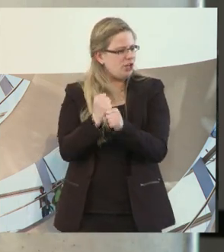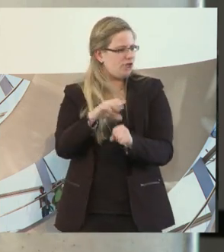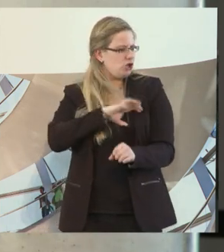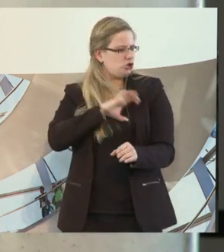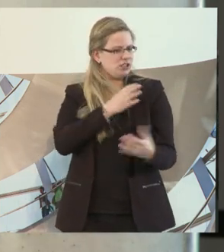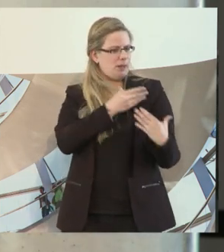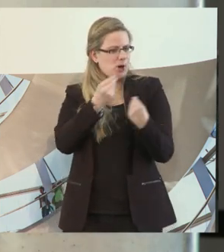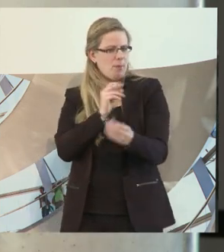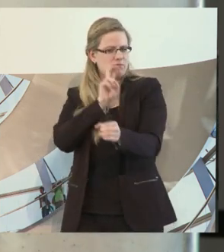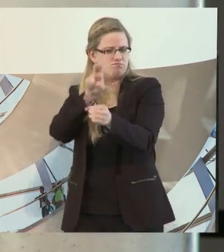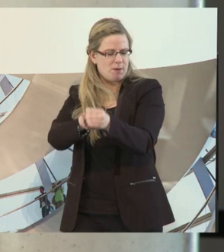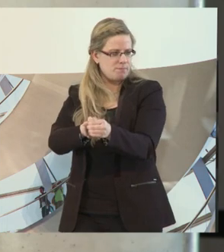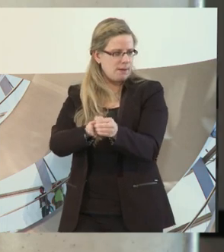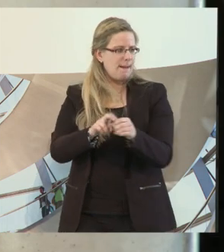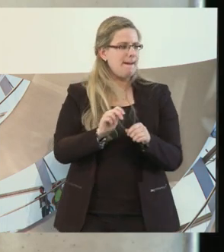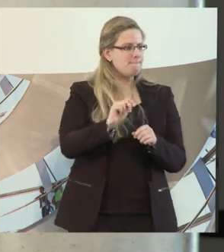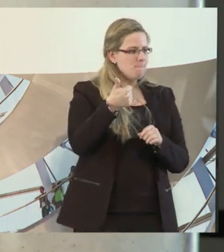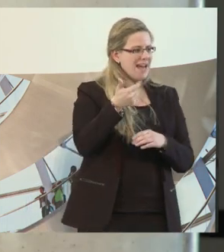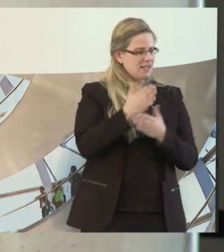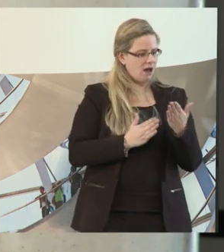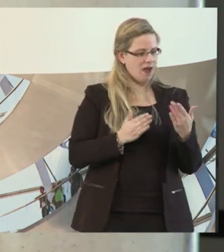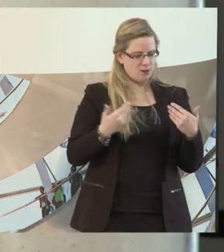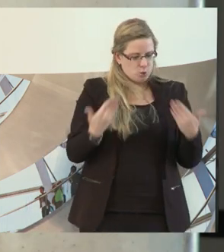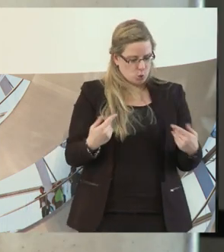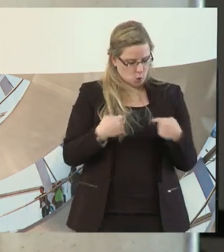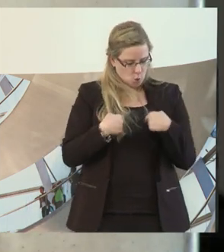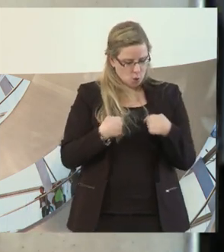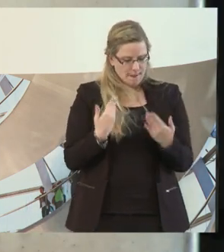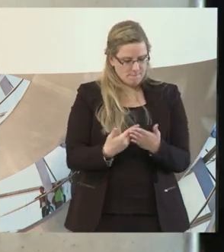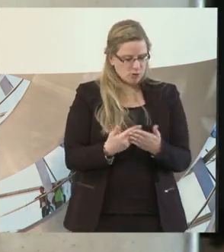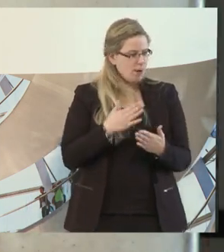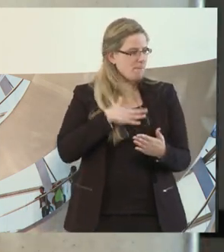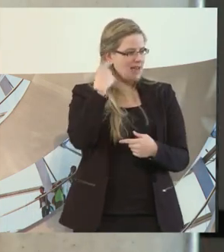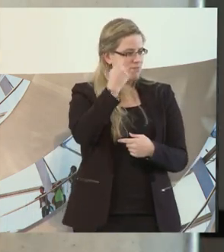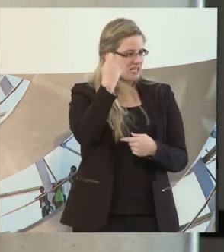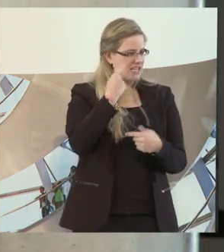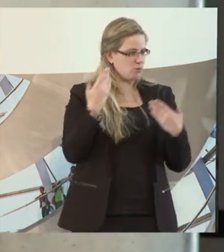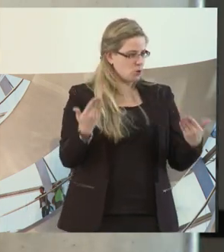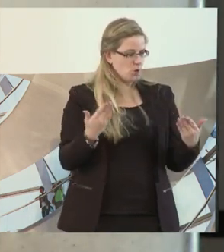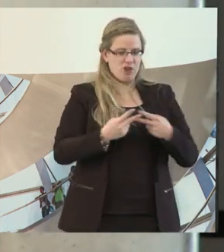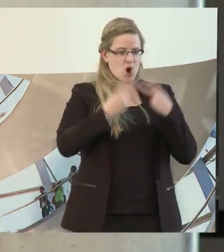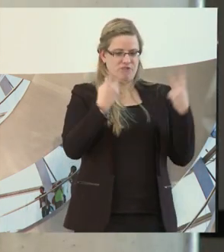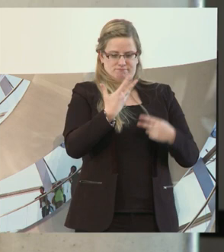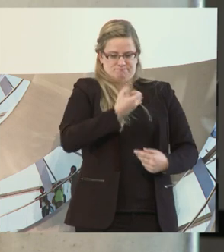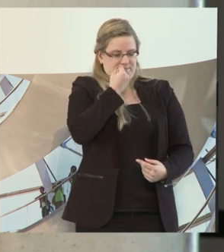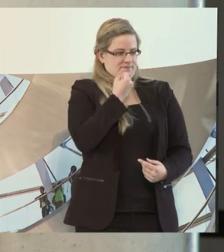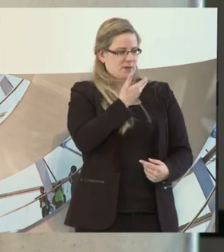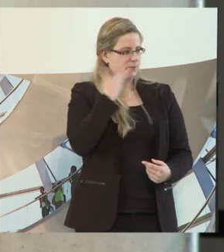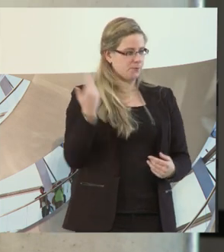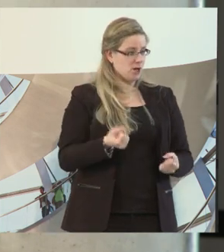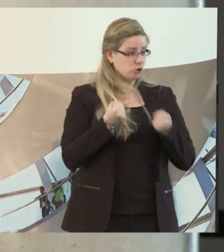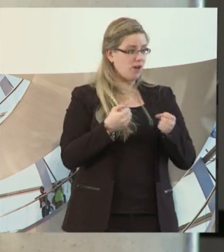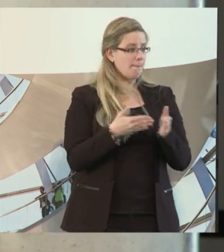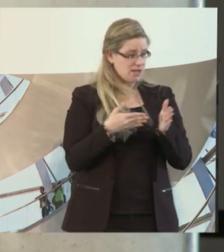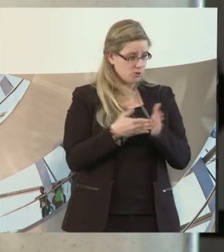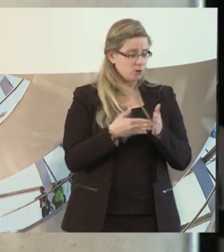Der größte Teil der Menschen sind eher so wie ich, die aus meinem Betrieb zumindest. Und deswegen ist mir das einfach ein wichtiges